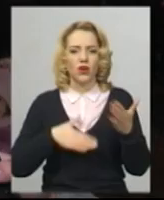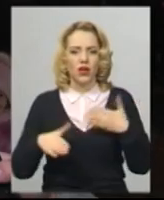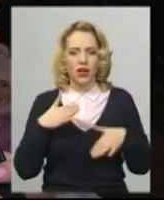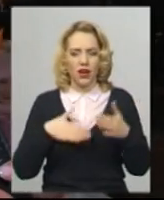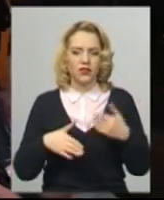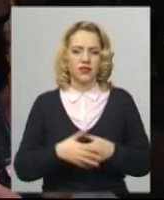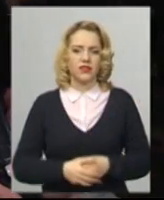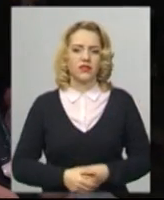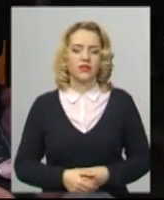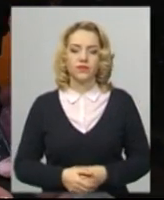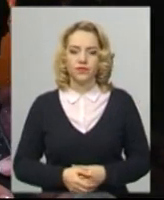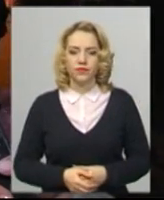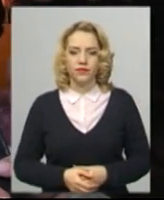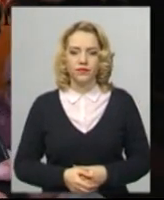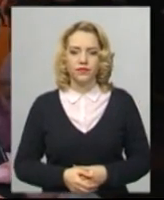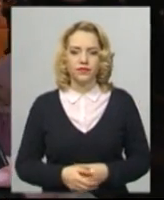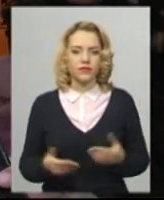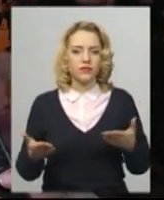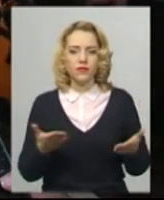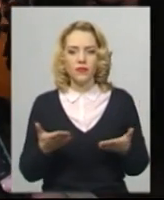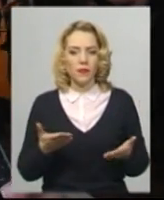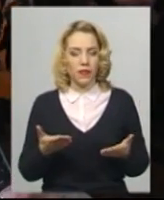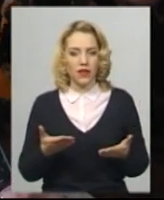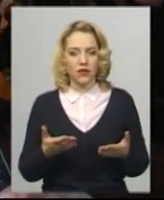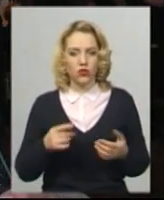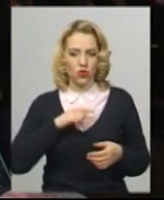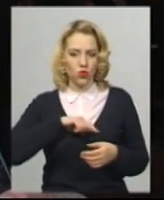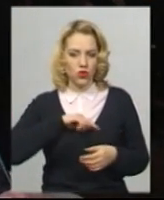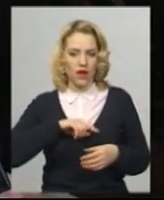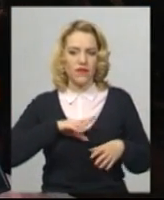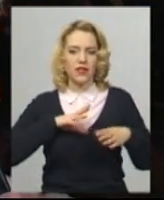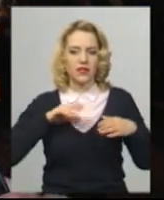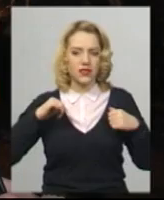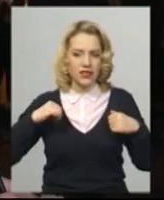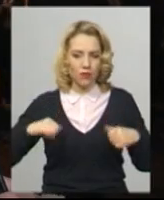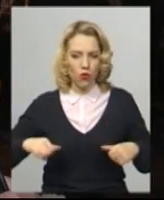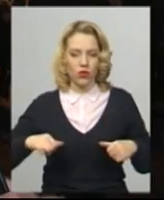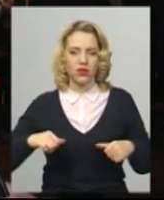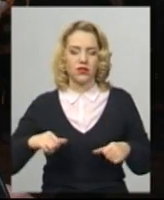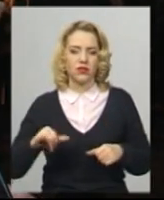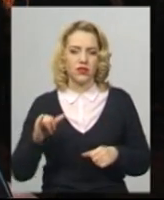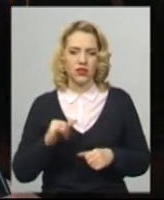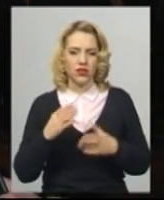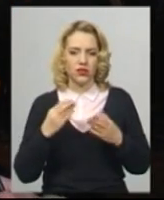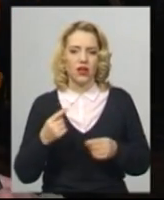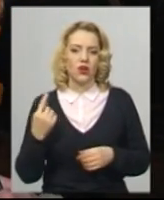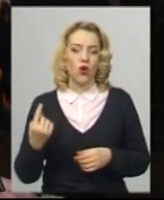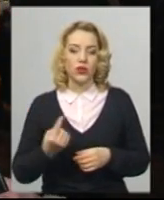якийсь душевний спокій. І ще один